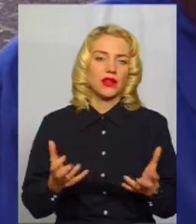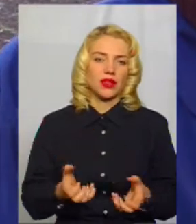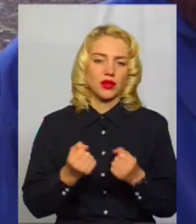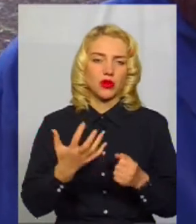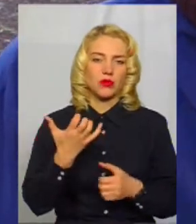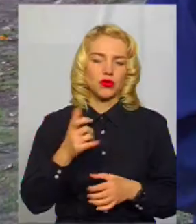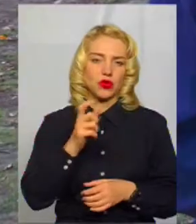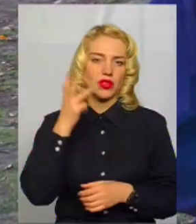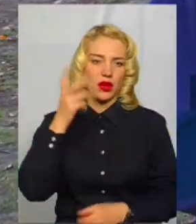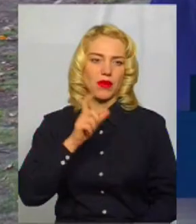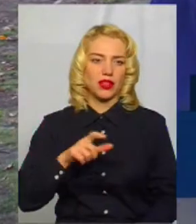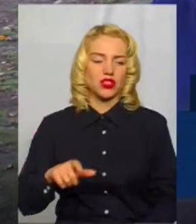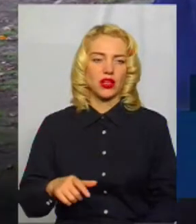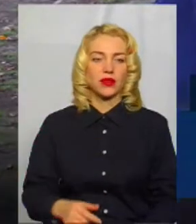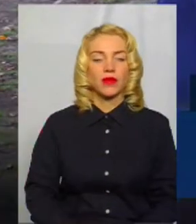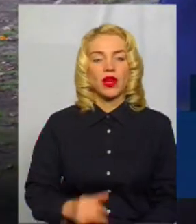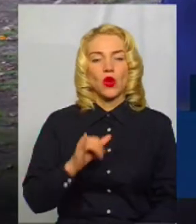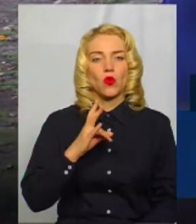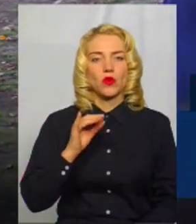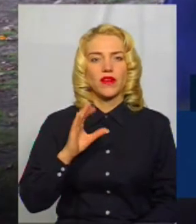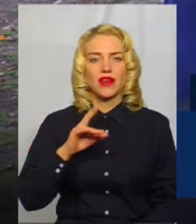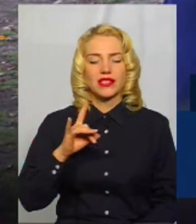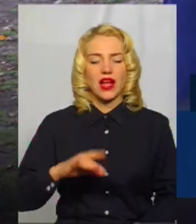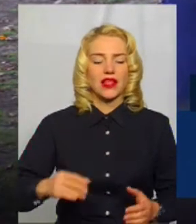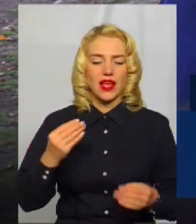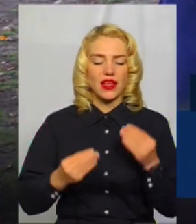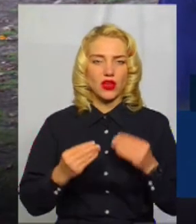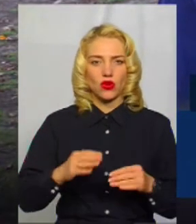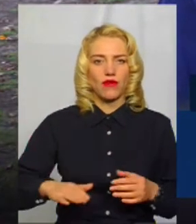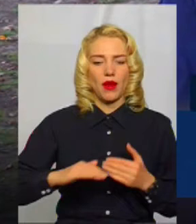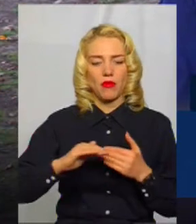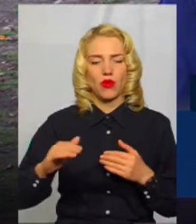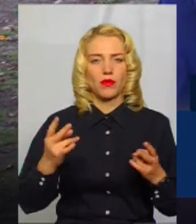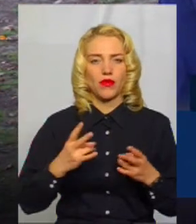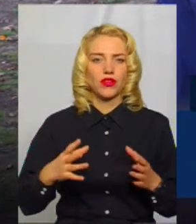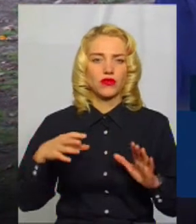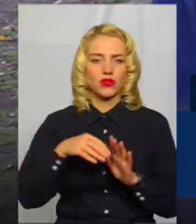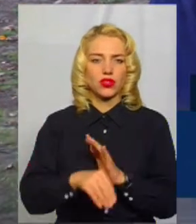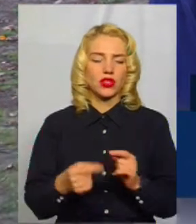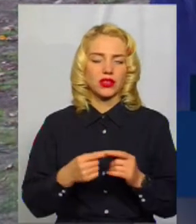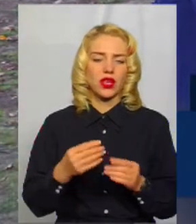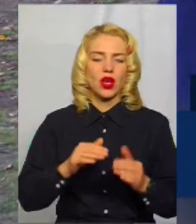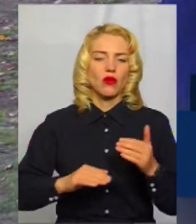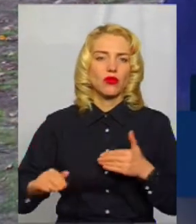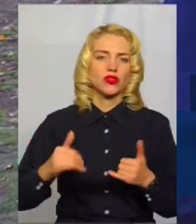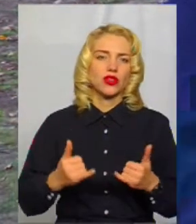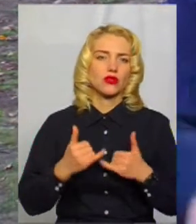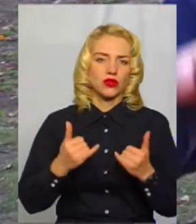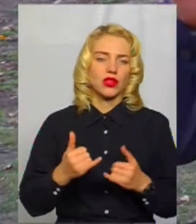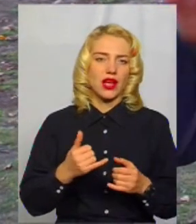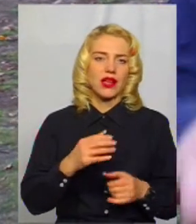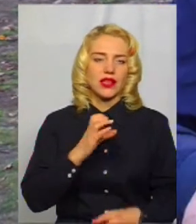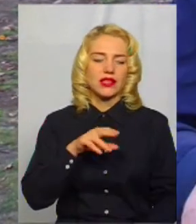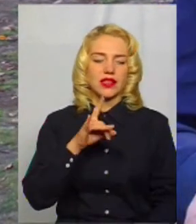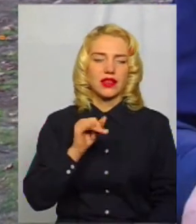каже Анатолій Савчук. Універсальне ігрове поле має включати в себе площадку для стрітболу, тобто